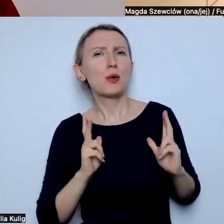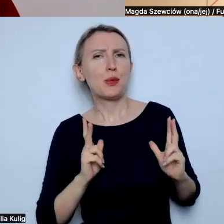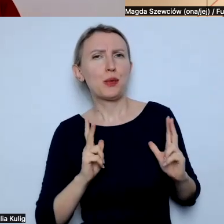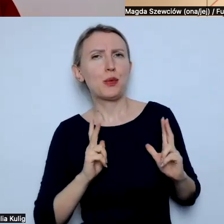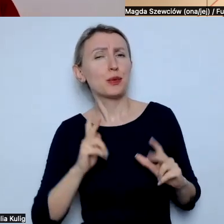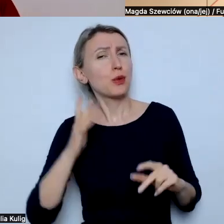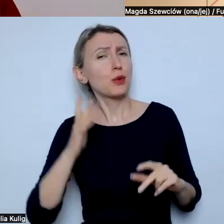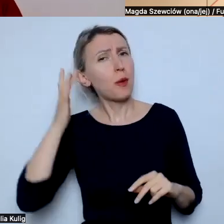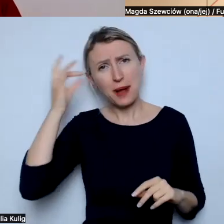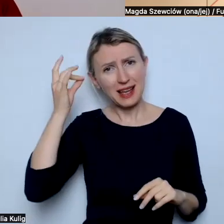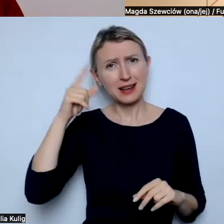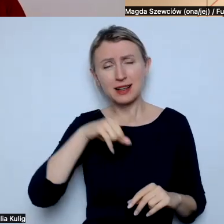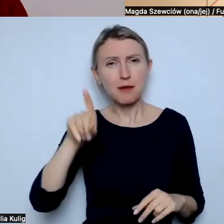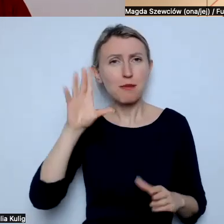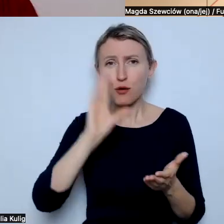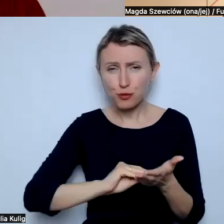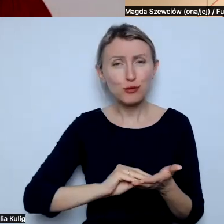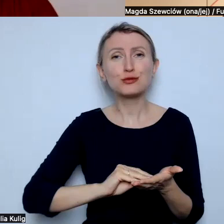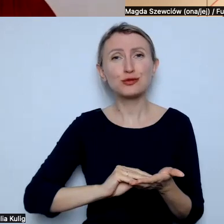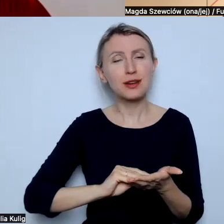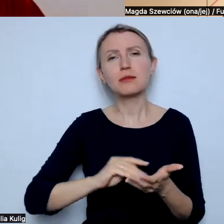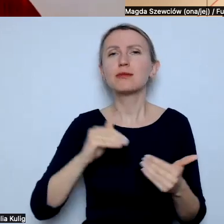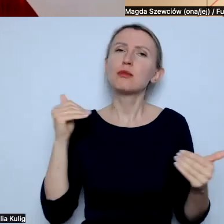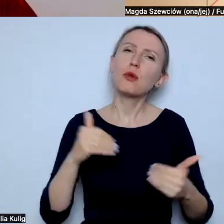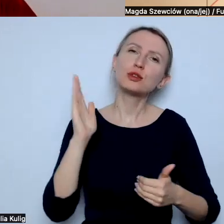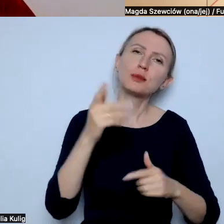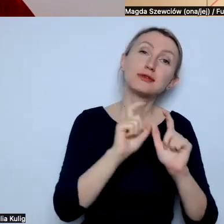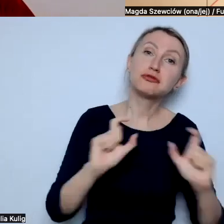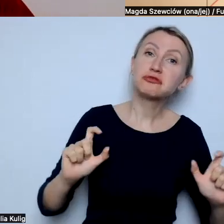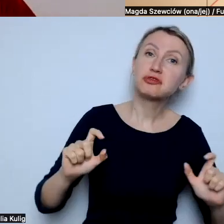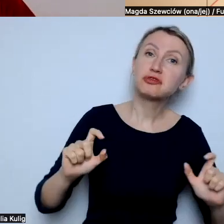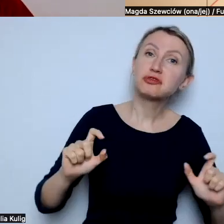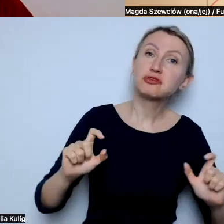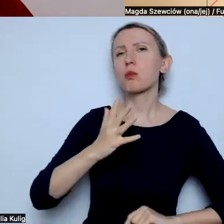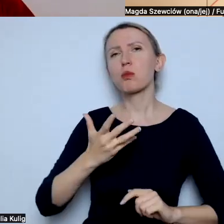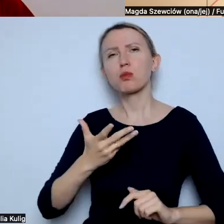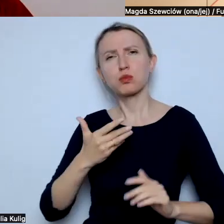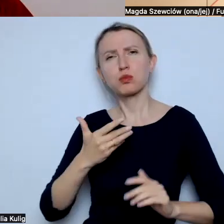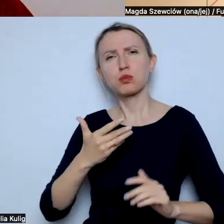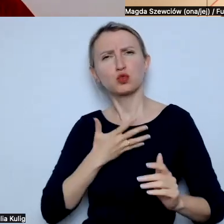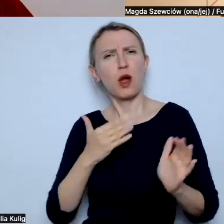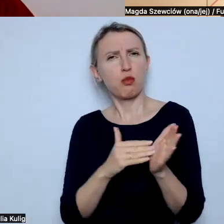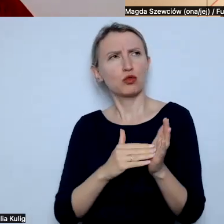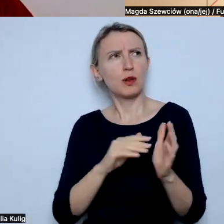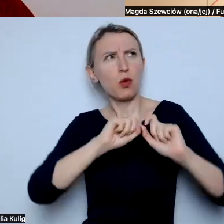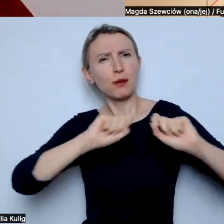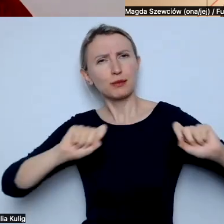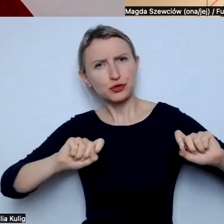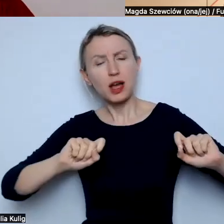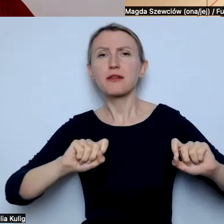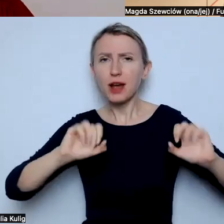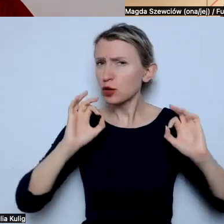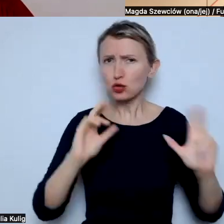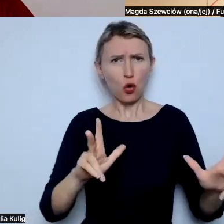głowy. Powtórzę jeszcze raz, że być może będą momenty, kiedy będziemy poczułać przerwy i to jest ok i warto zadbać o siebie.